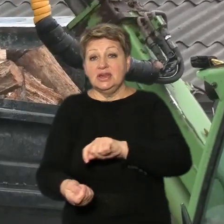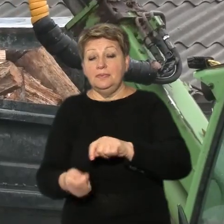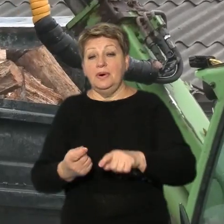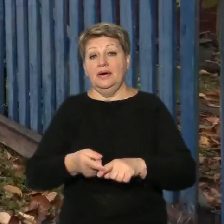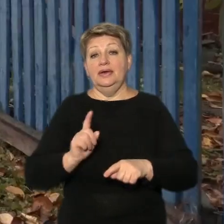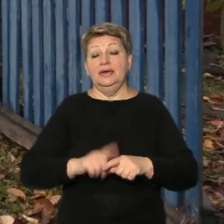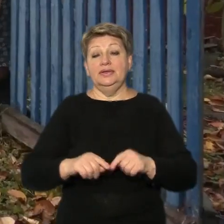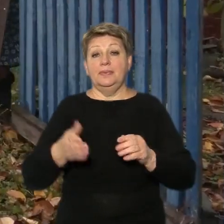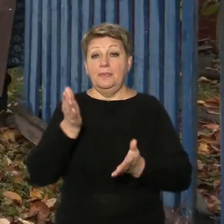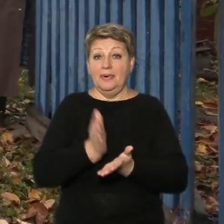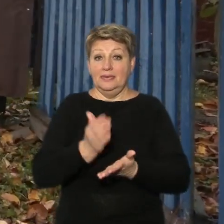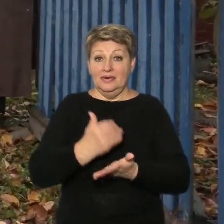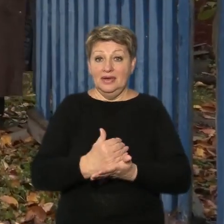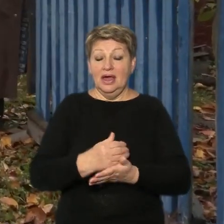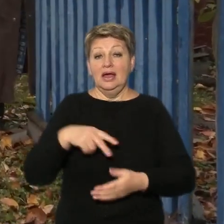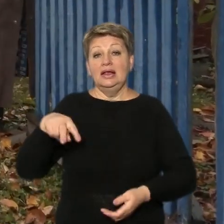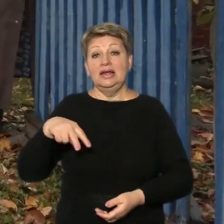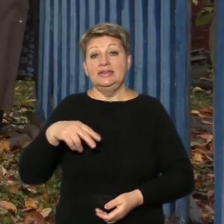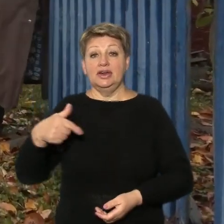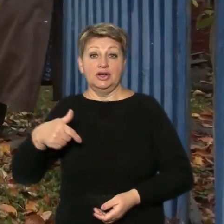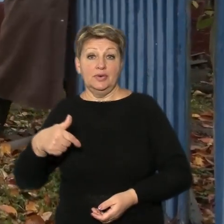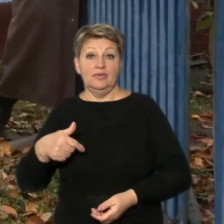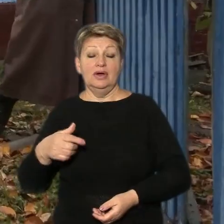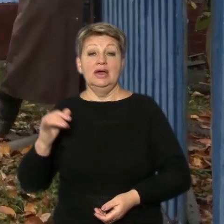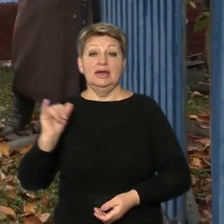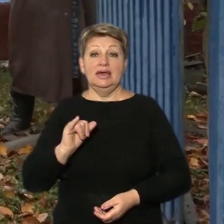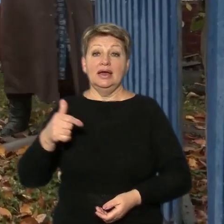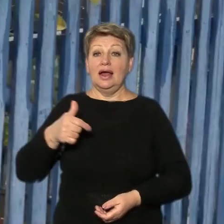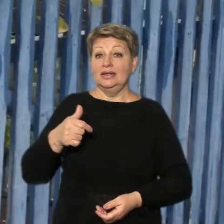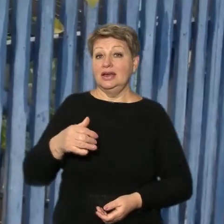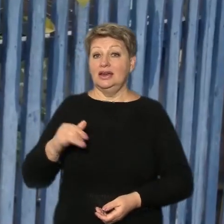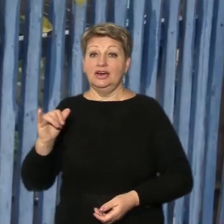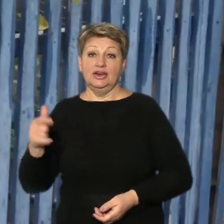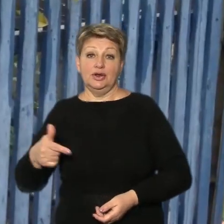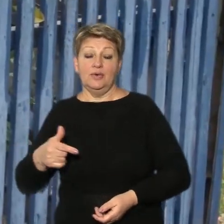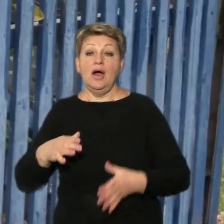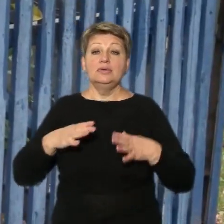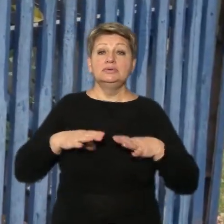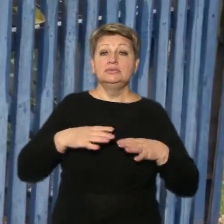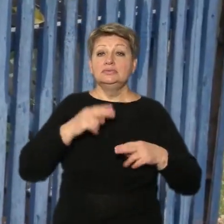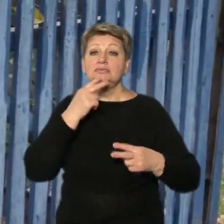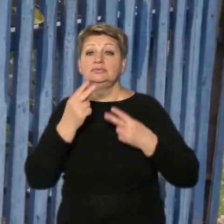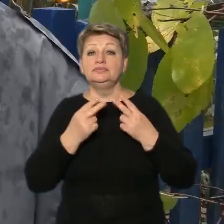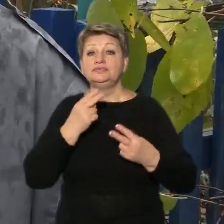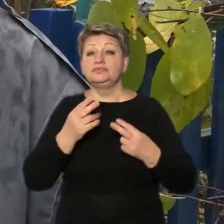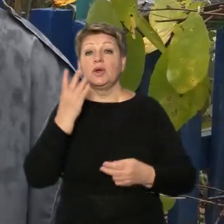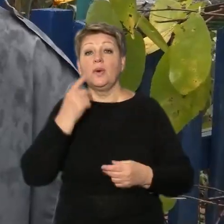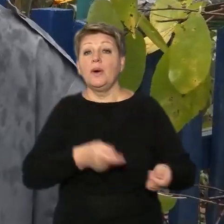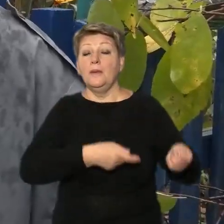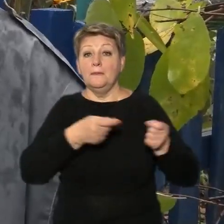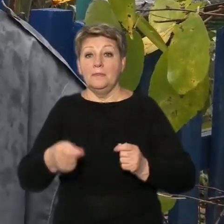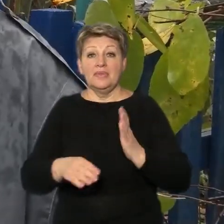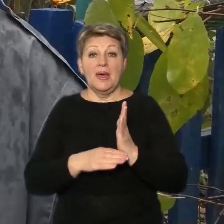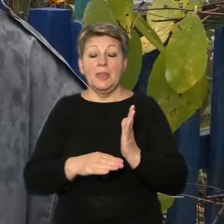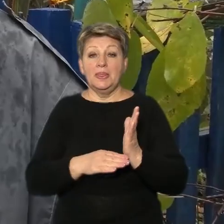вантажівки. В цей час Лідія Григорівна та Галина Григорівна вичікують, як кажуть самі, такий потрібний вантаж. Дерево